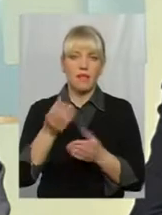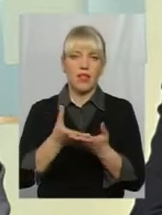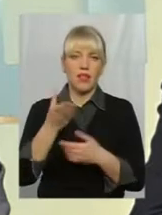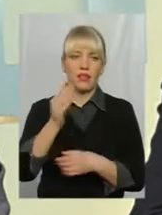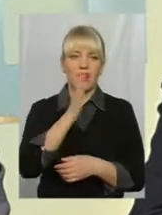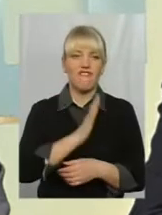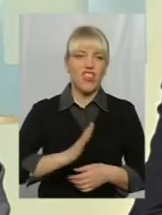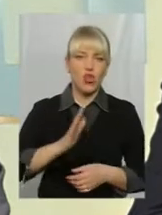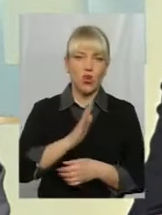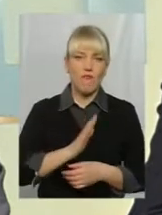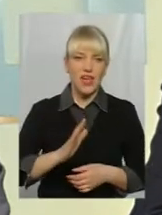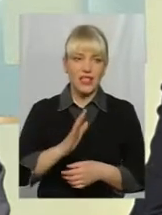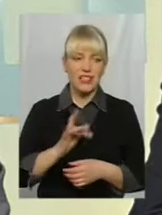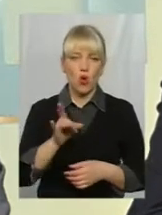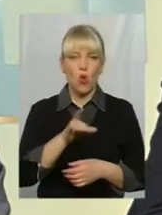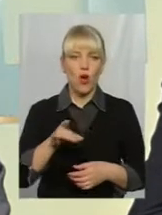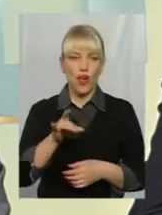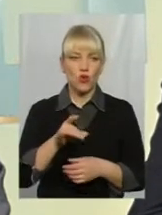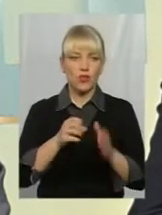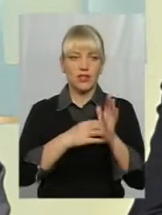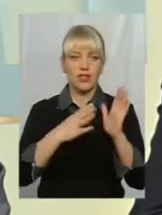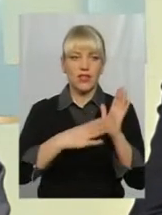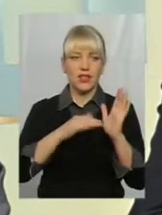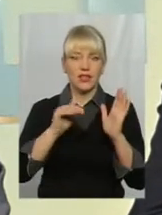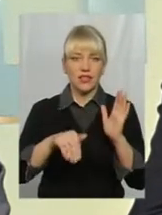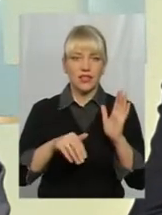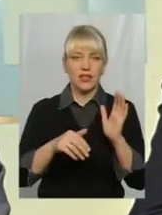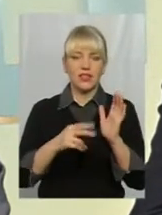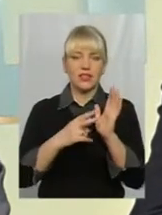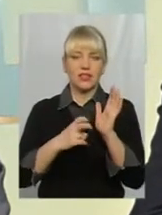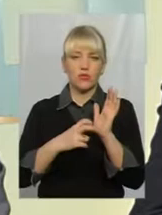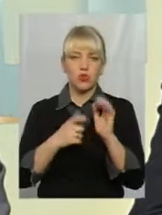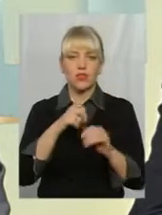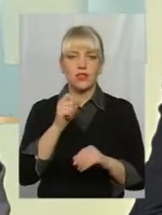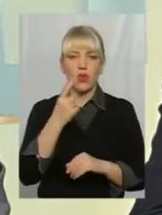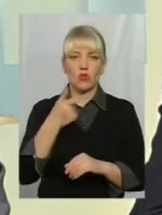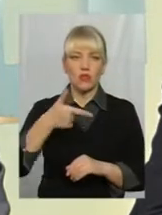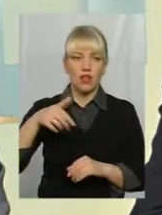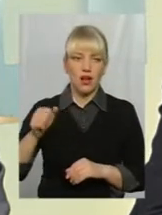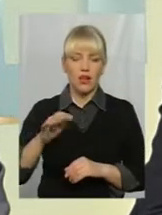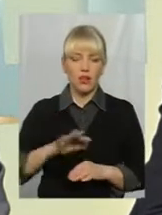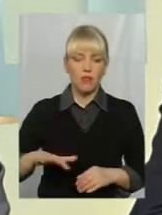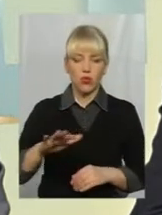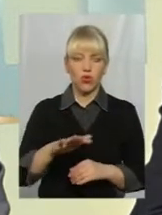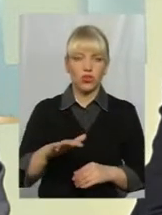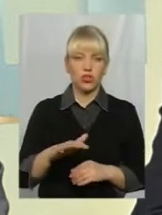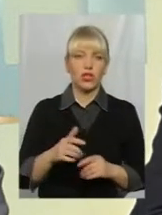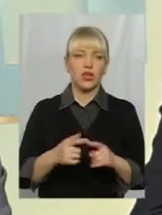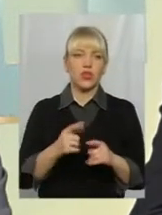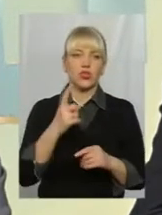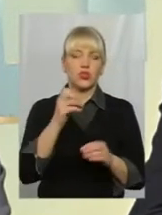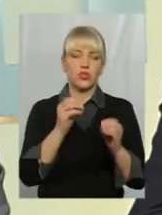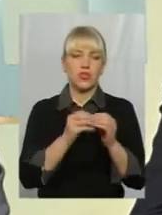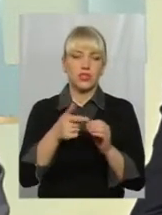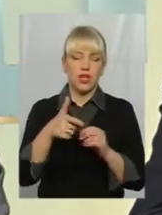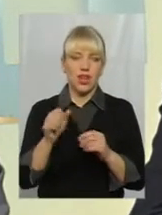Віньковецькому районі – тисяч 700 за один гектар. І площа дві земельні ділянки загальною площою – 110 гектарів.